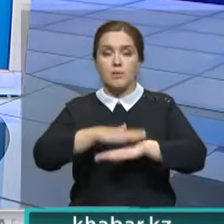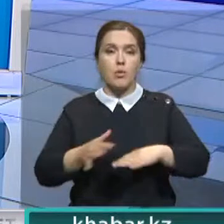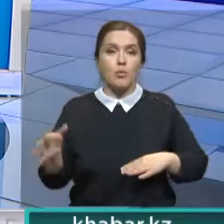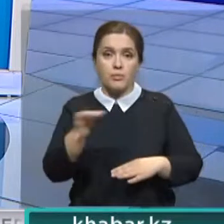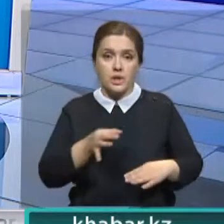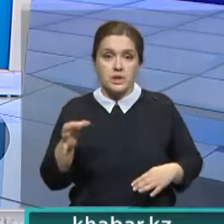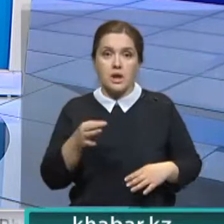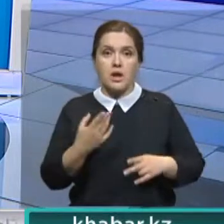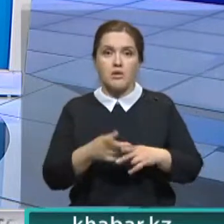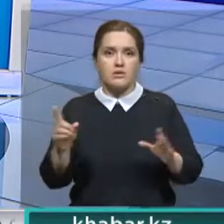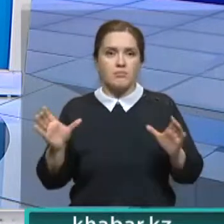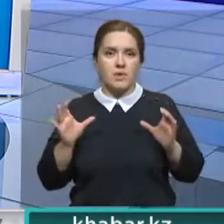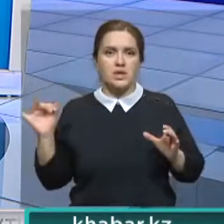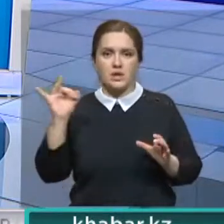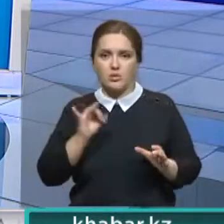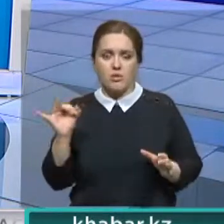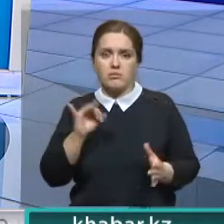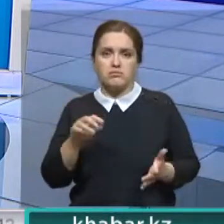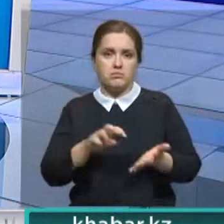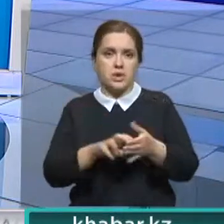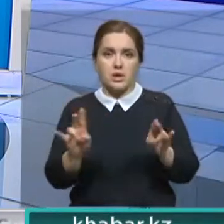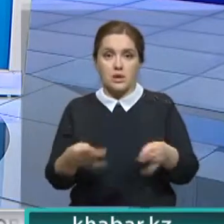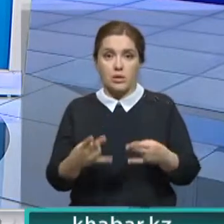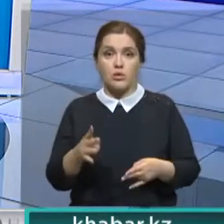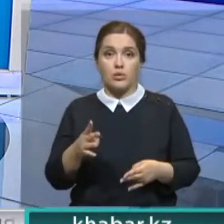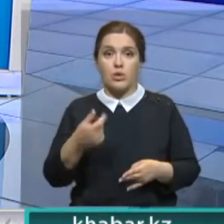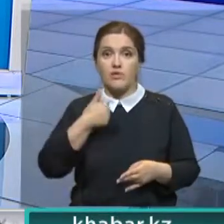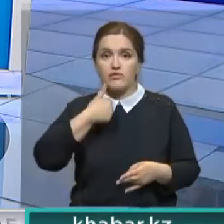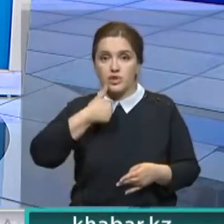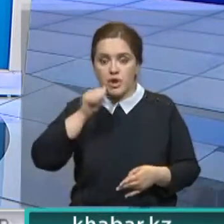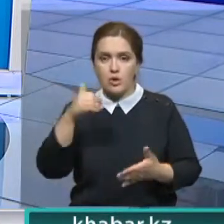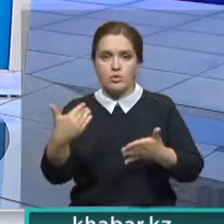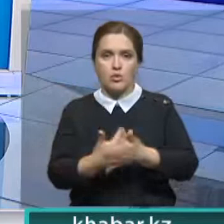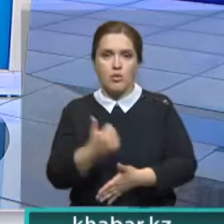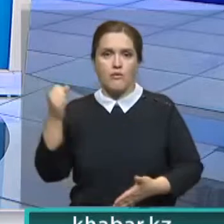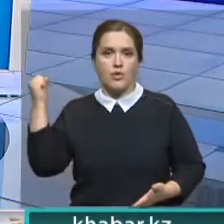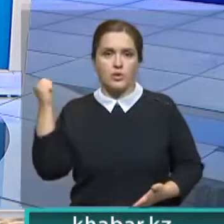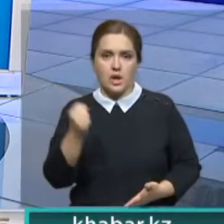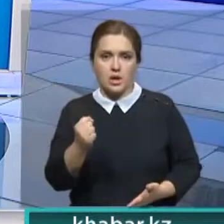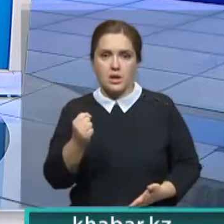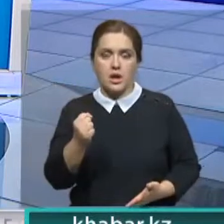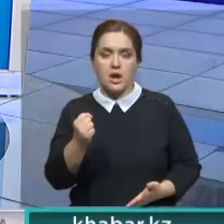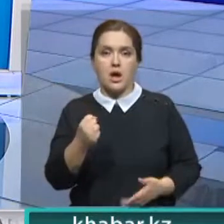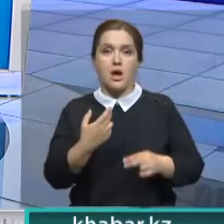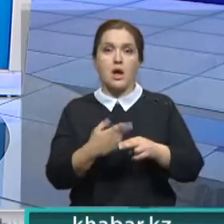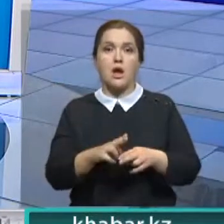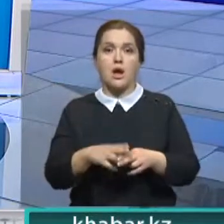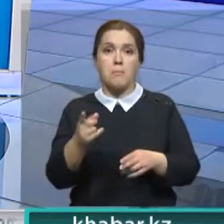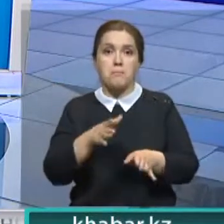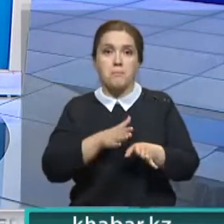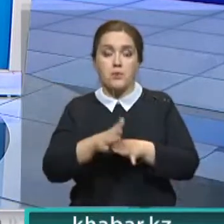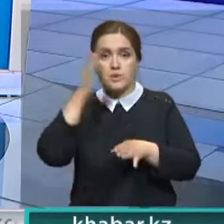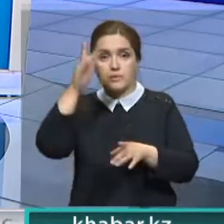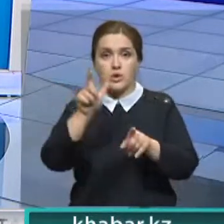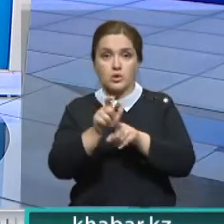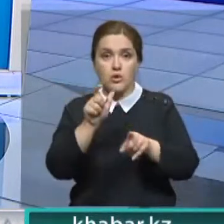Акимобласти. Казалось, сооружению с богатой историей бояться уже нечего. Но нет, вчера последовал новый удар. В буквальном смысле этого